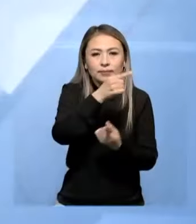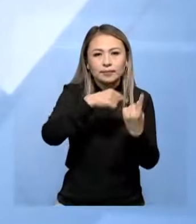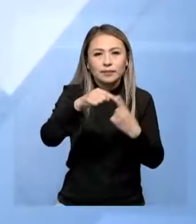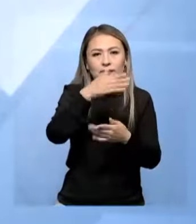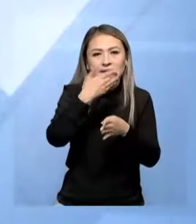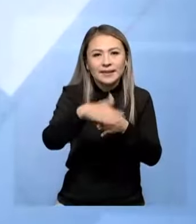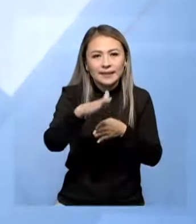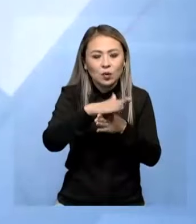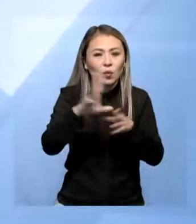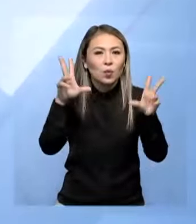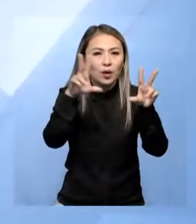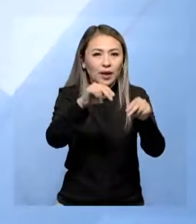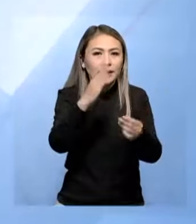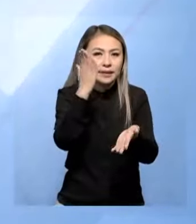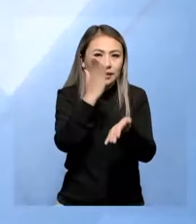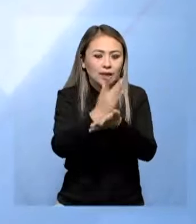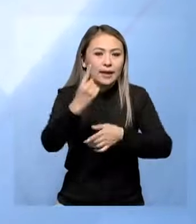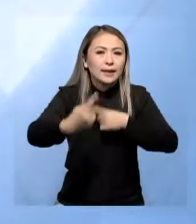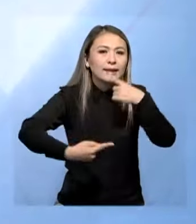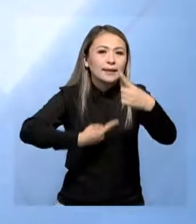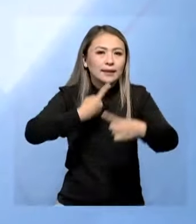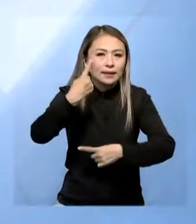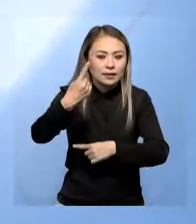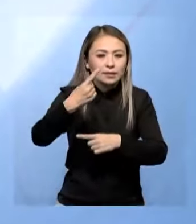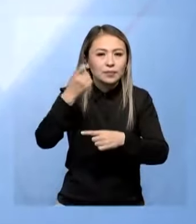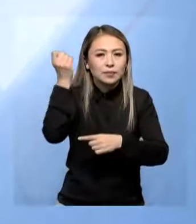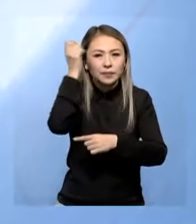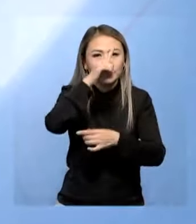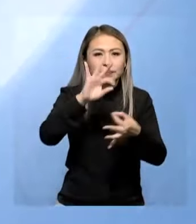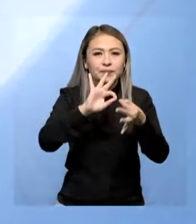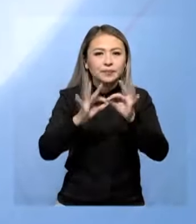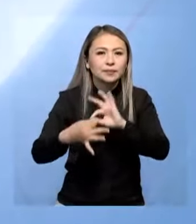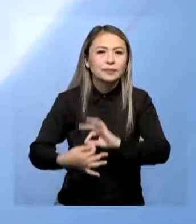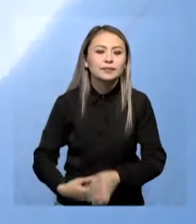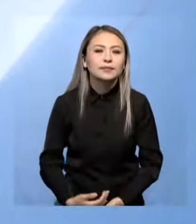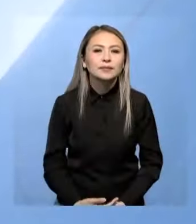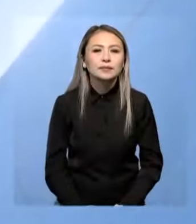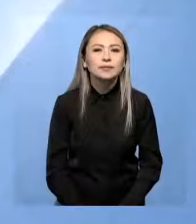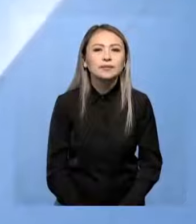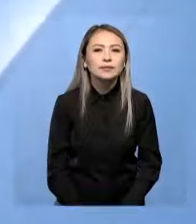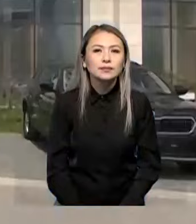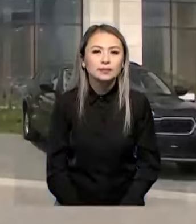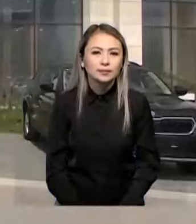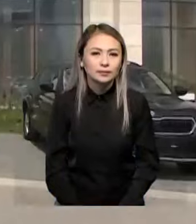женілдетілген несиелер сұнуды өәдеті бұтыр. Келесі бені материалда толығырақ.